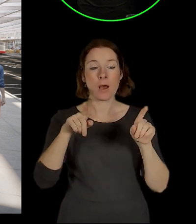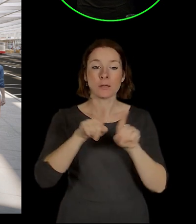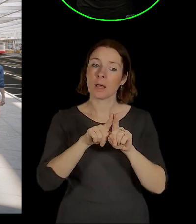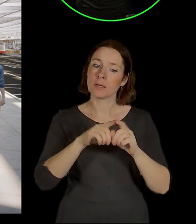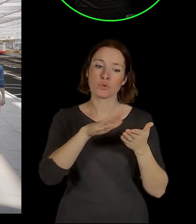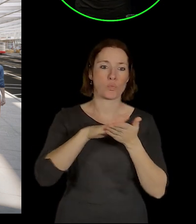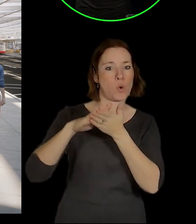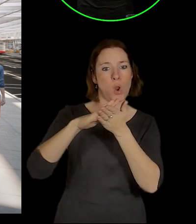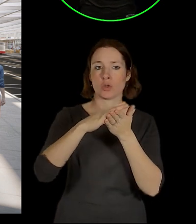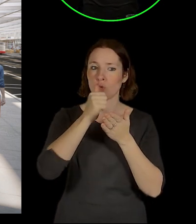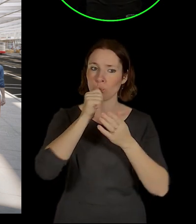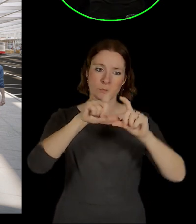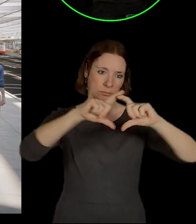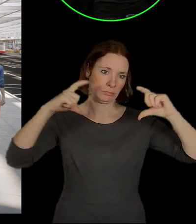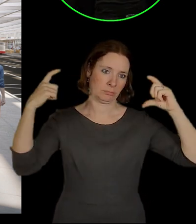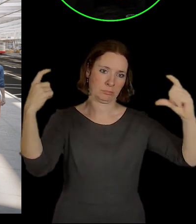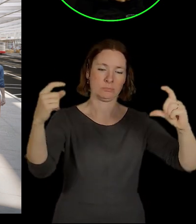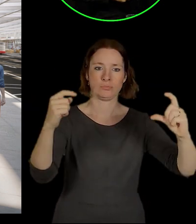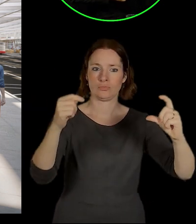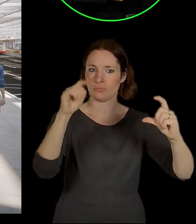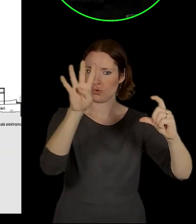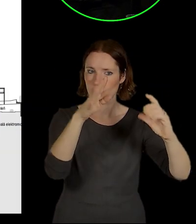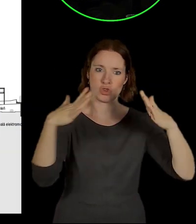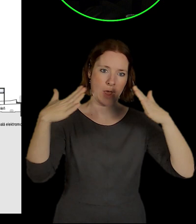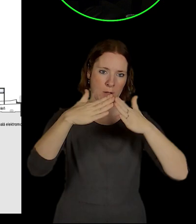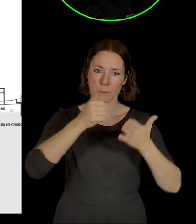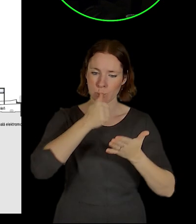prostě opravdu ten multimodální hub pod jednou střechou.